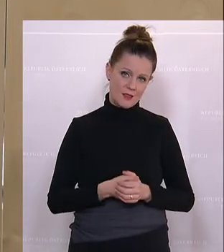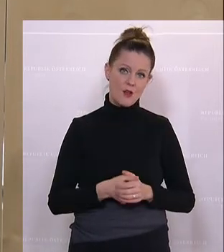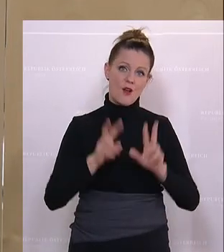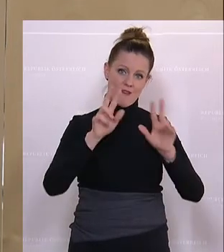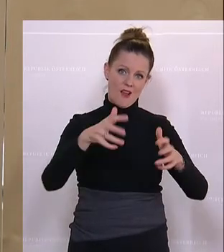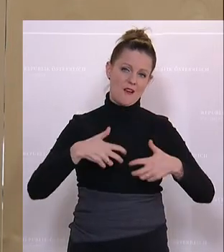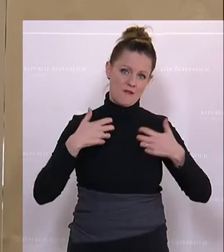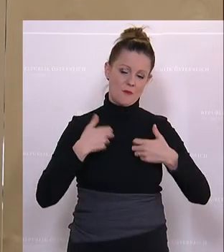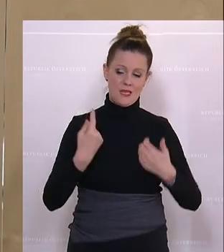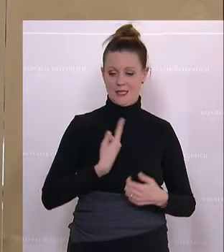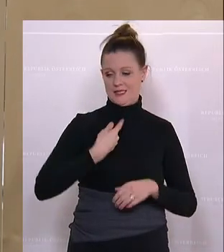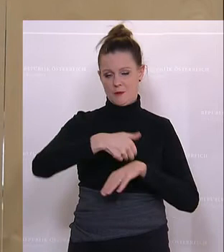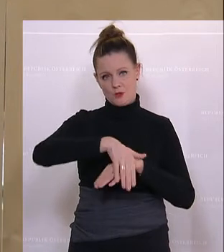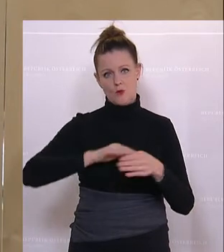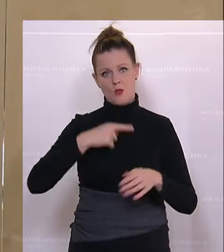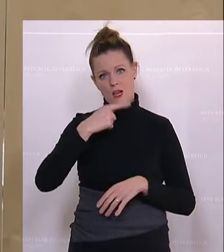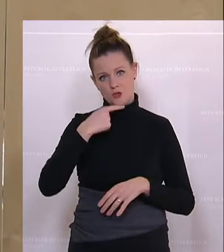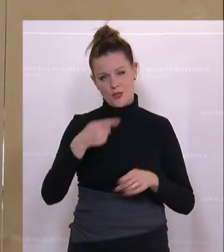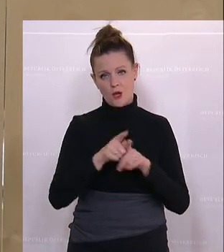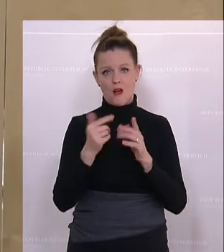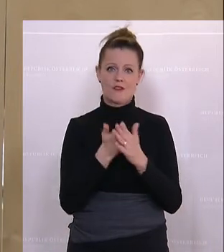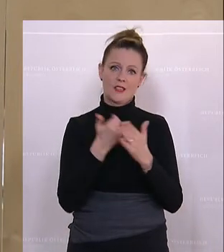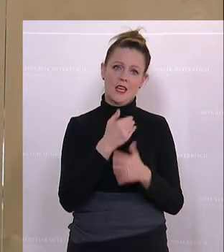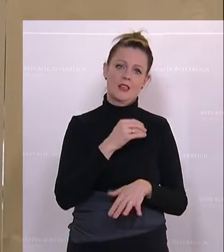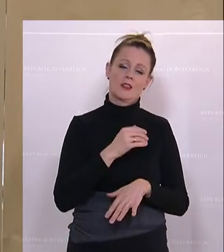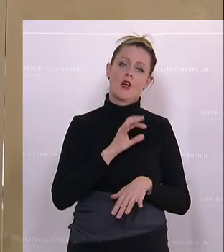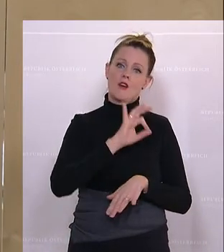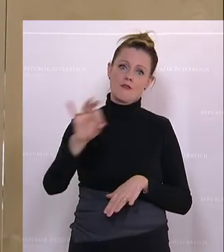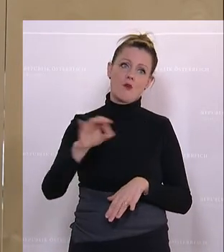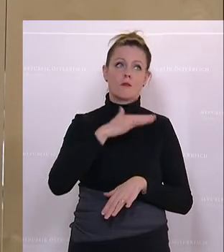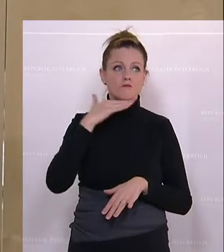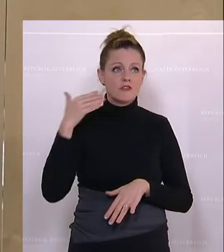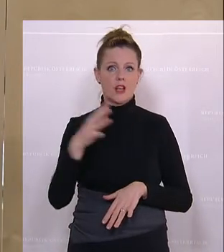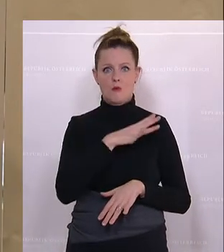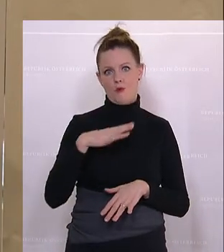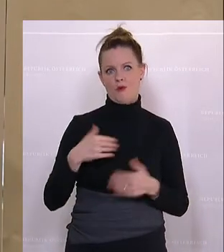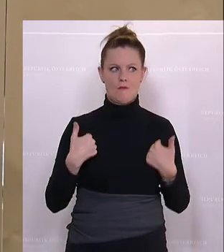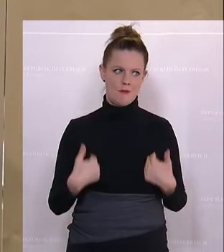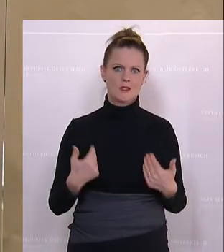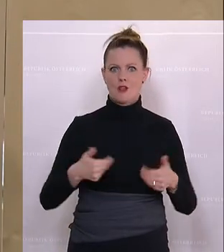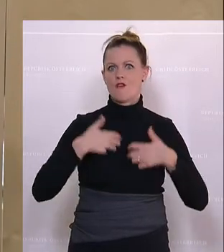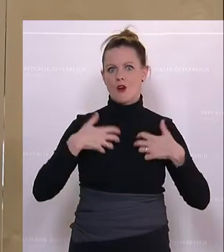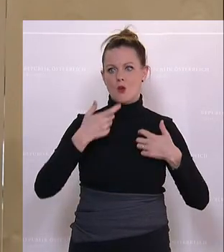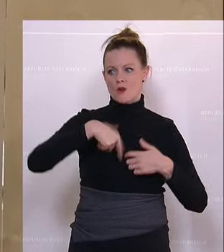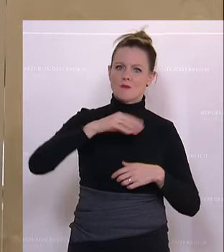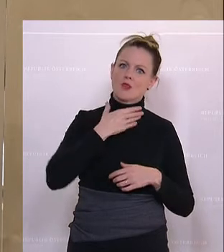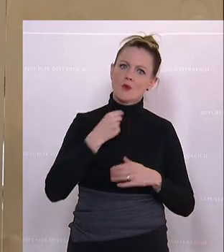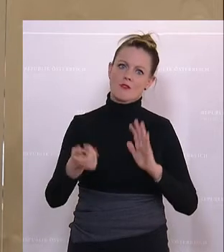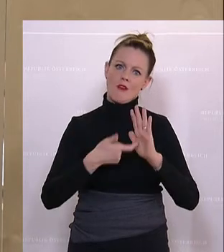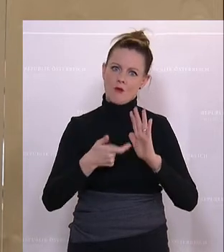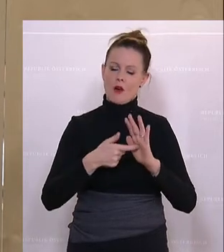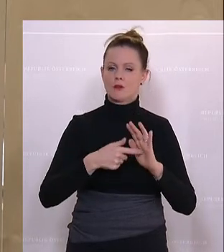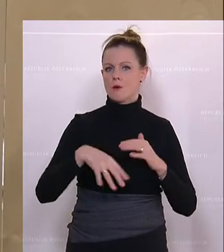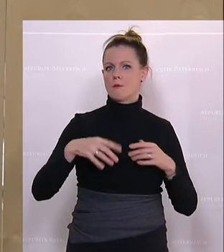es freut mich als Kommunalsprecher und als Vertreter vieler Bürgermeister besonders, dass unsere Bedürfnisse und unsere Forderungen